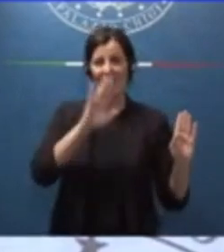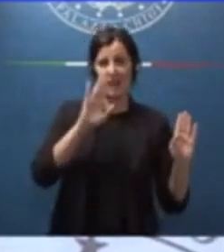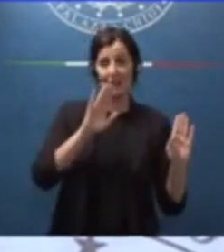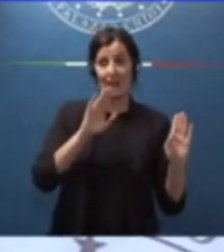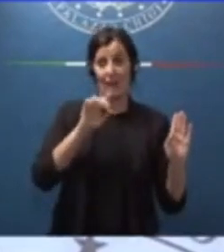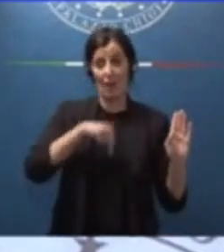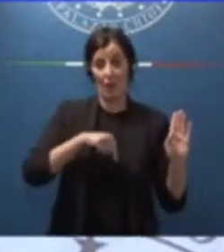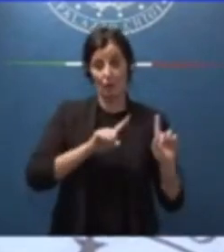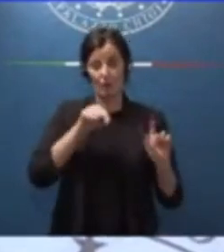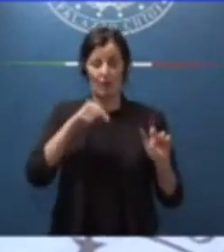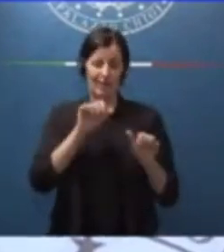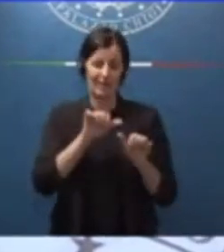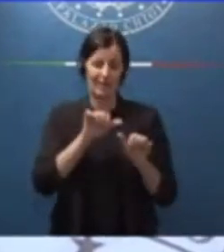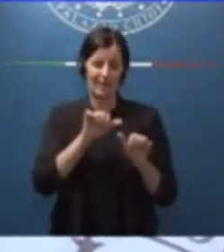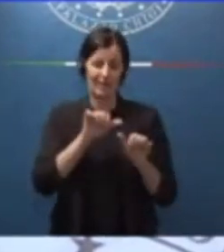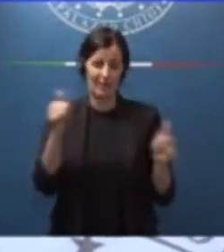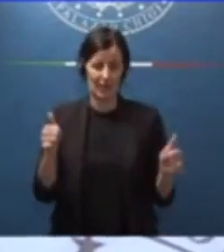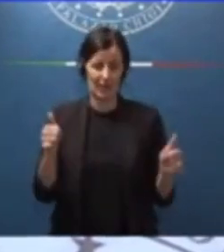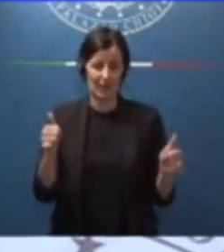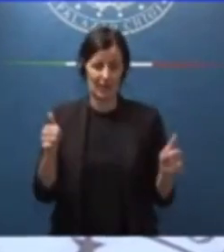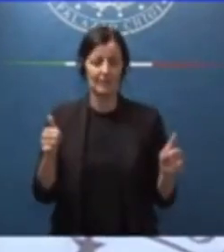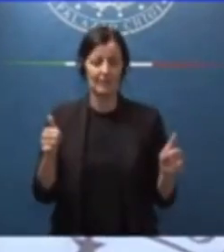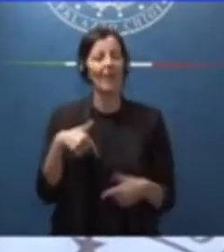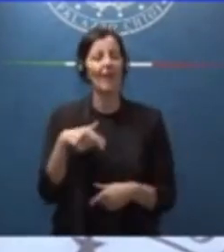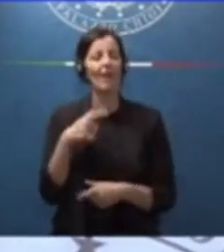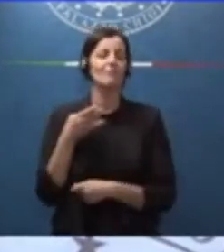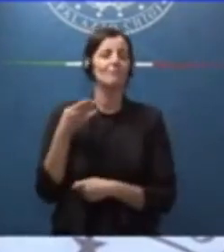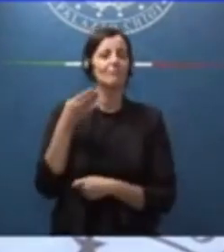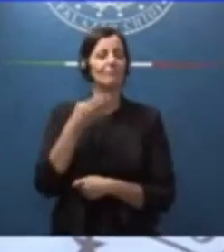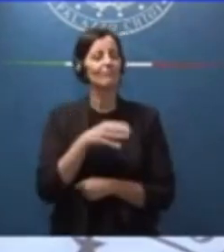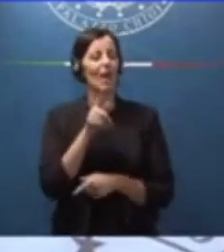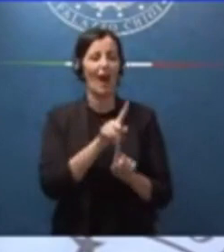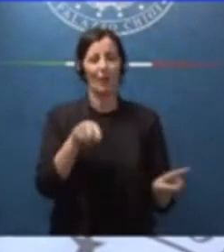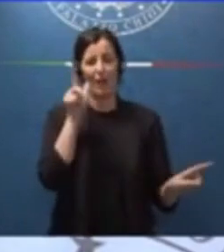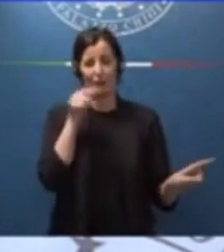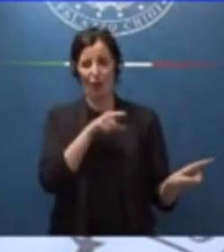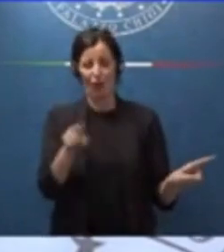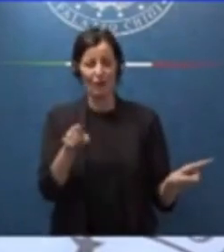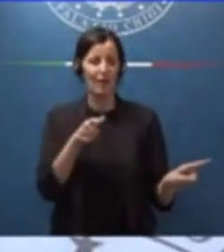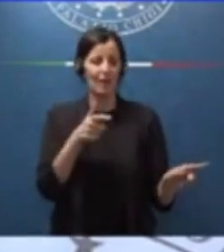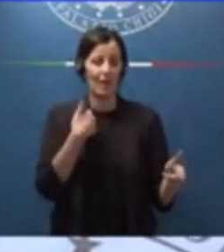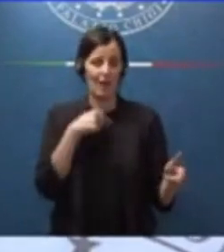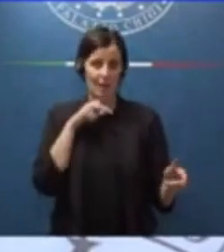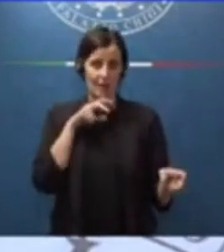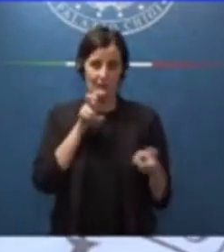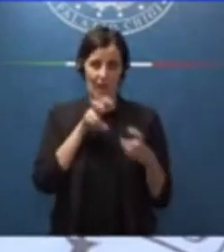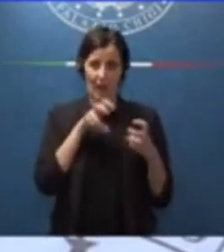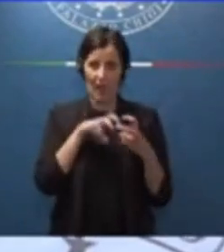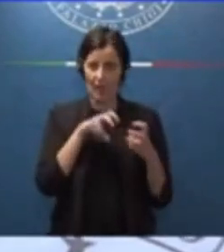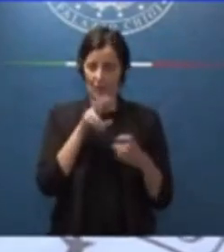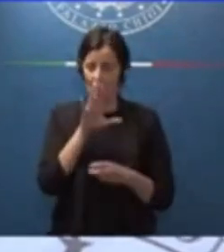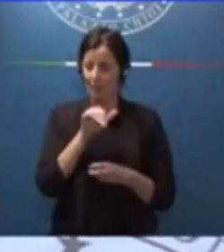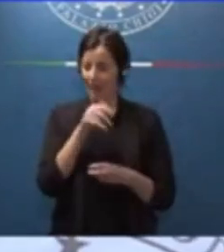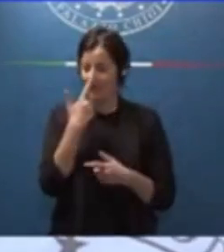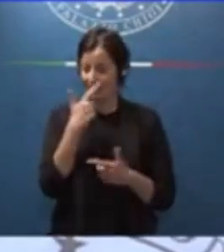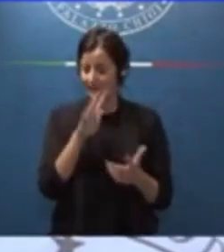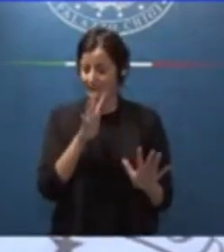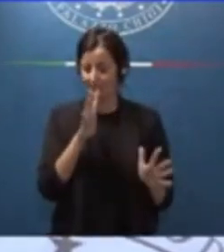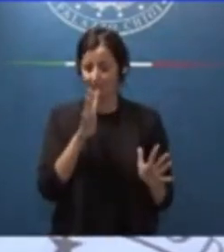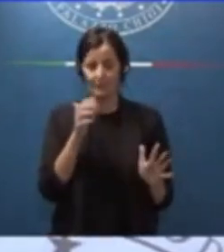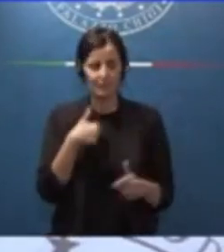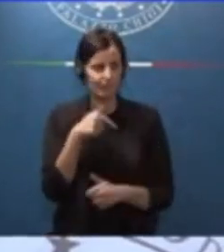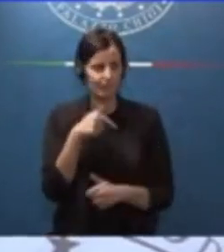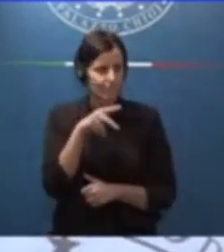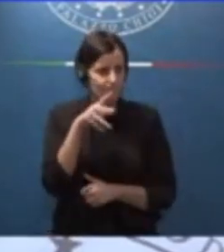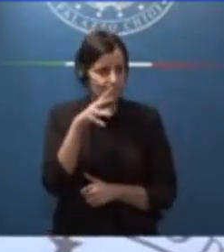si soffermò con alcune signore che in barese stretto stentavamo a capire quello che